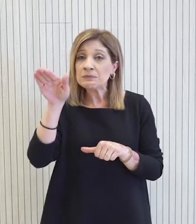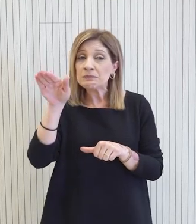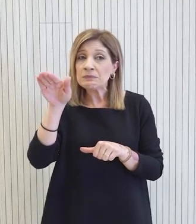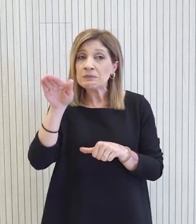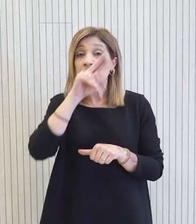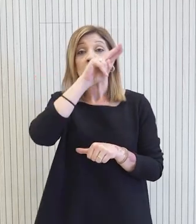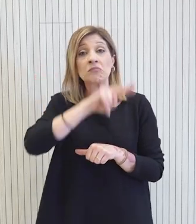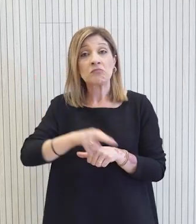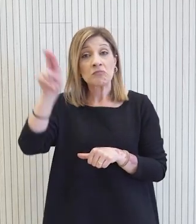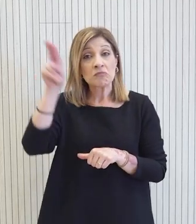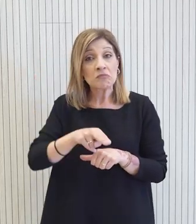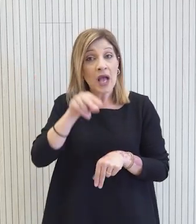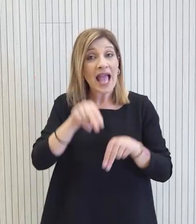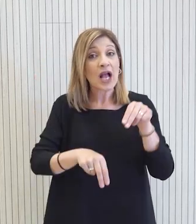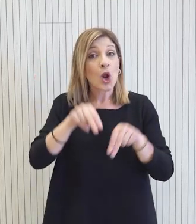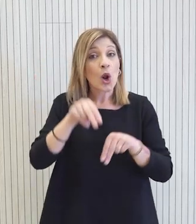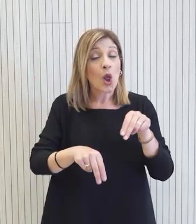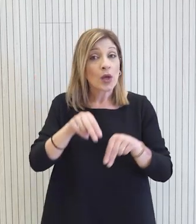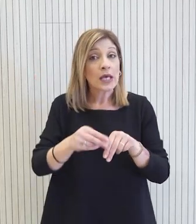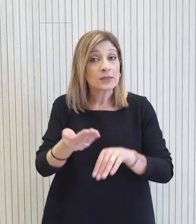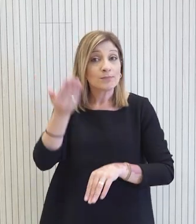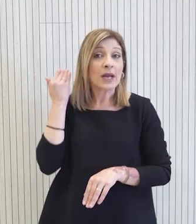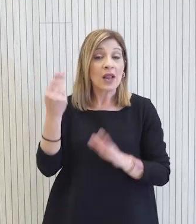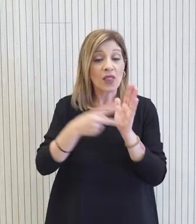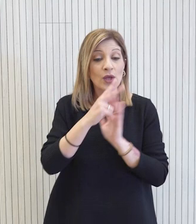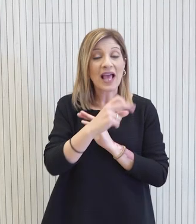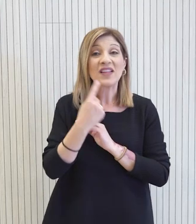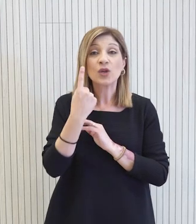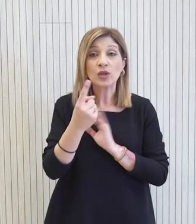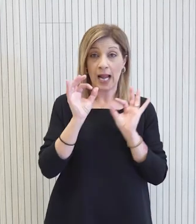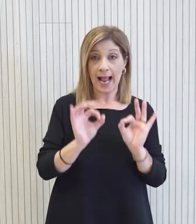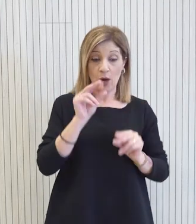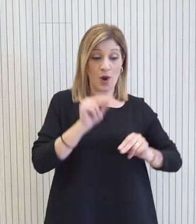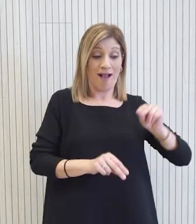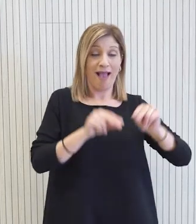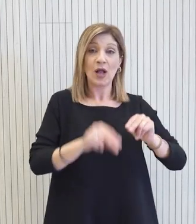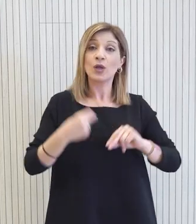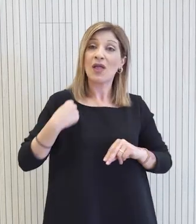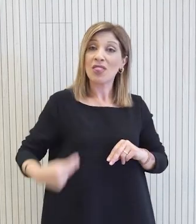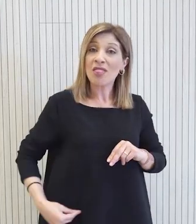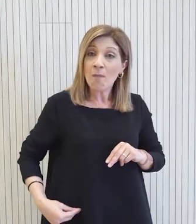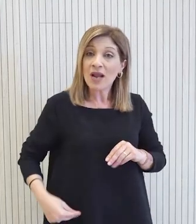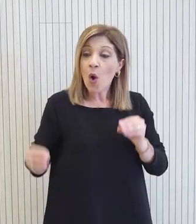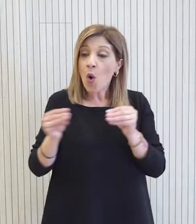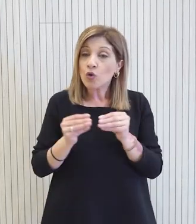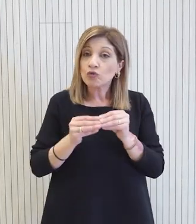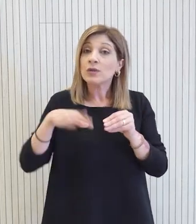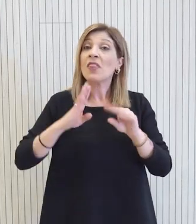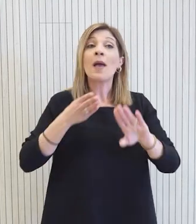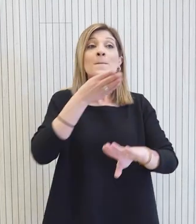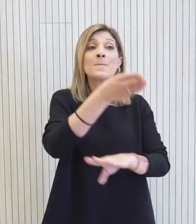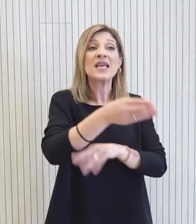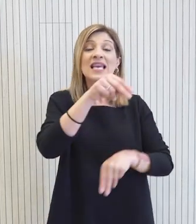ότι ακυρωφήγαν εκλογές. Ο κυρίαρχος Λαός το 2021, το Δεκέμβρη δεν είχαν το δικαίωμα να ψηφίσει λόγω της